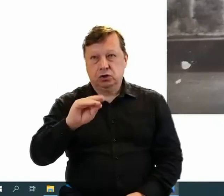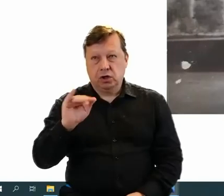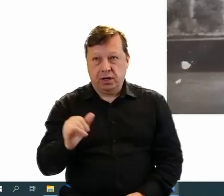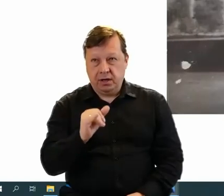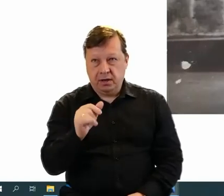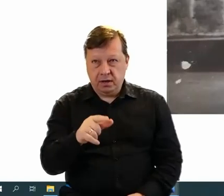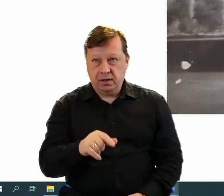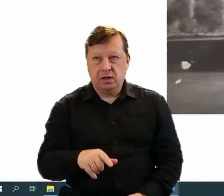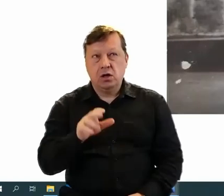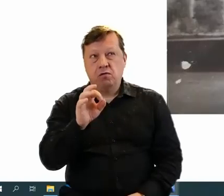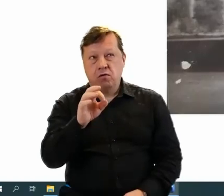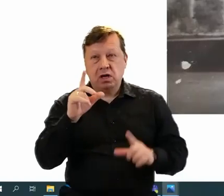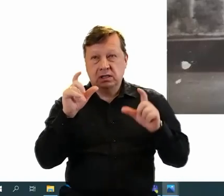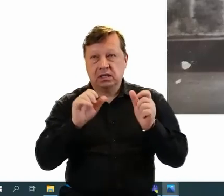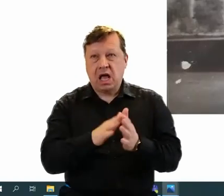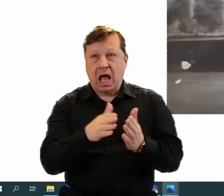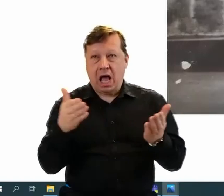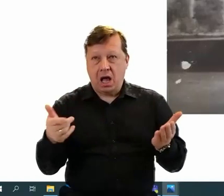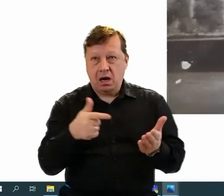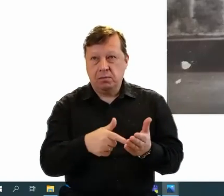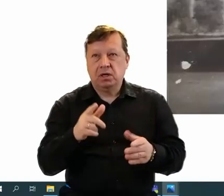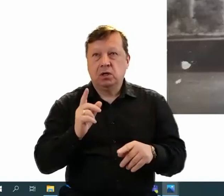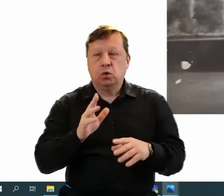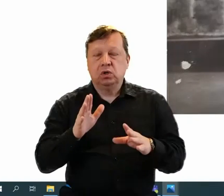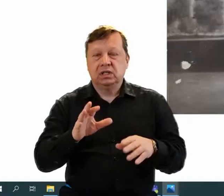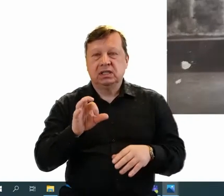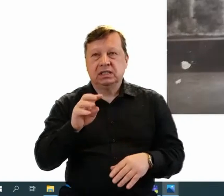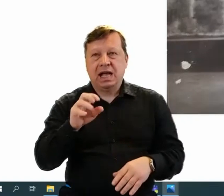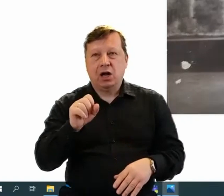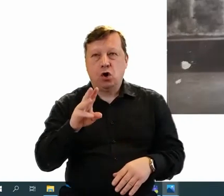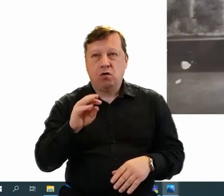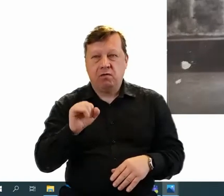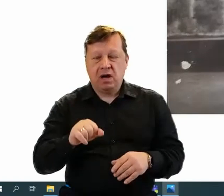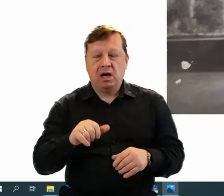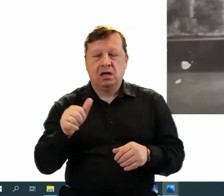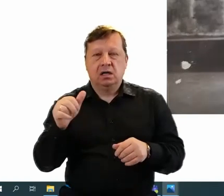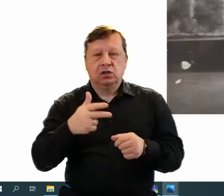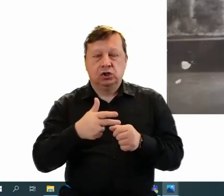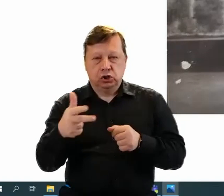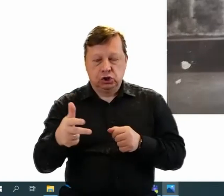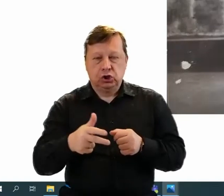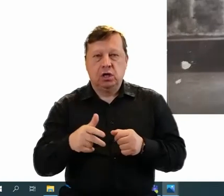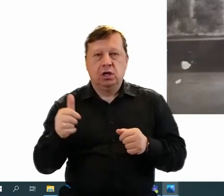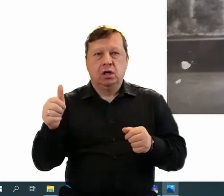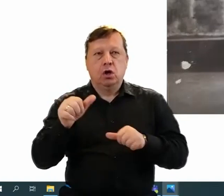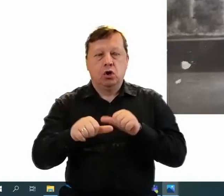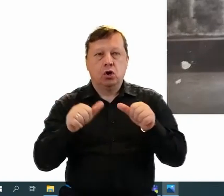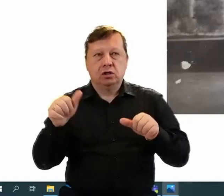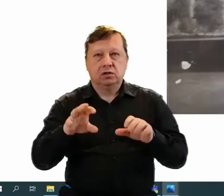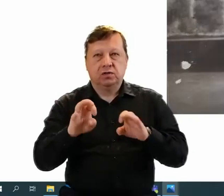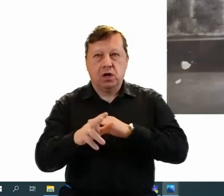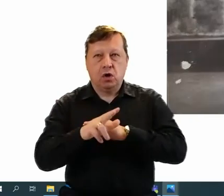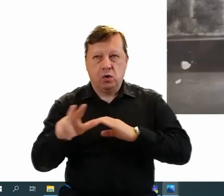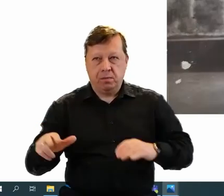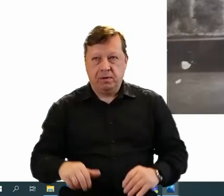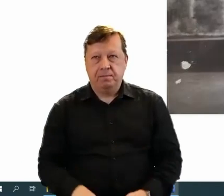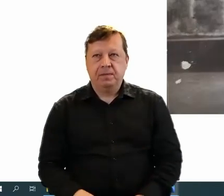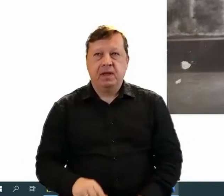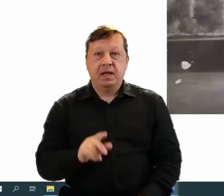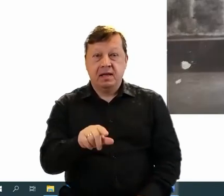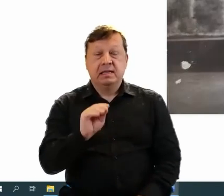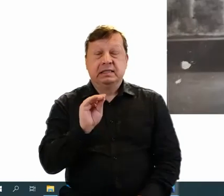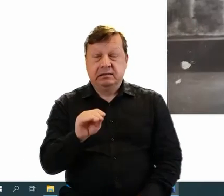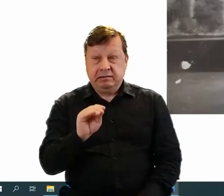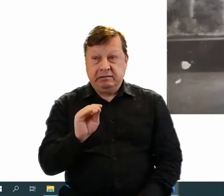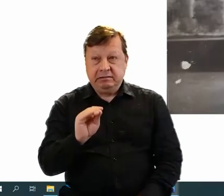zdjęcie z albumu. kolei na ulicy Stalowej 33. W roku 82. Wykonane. I Andrzej dał się namówić na powtórkę z